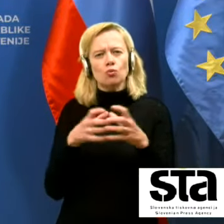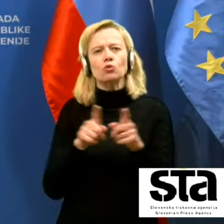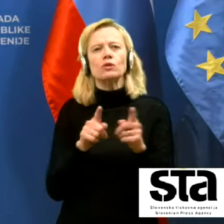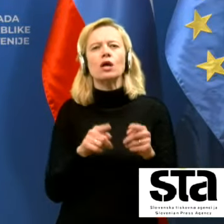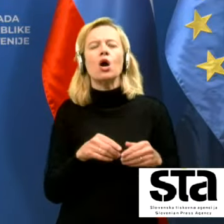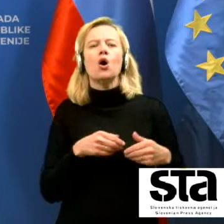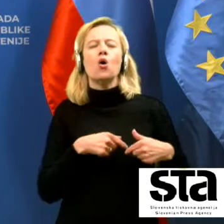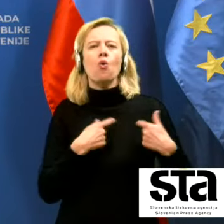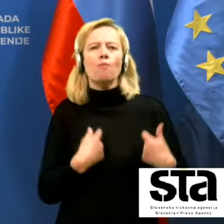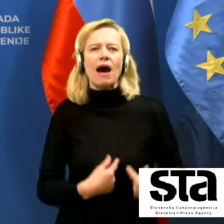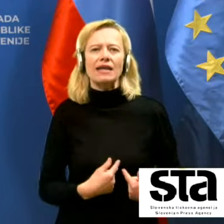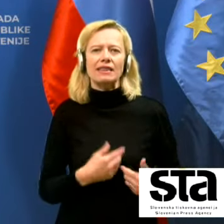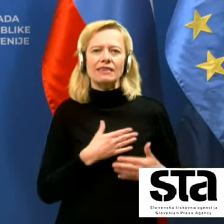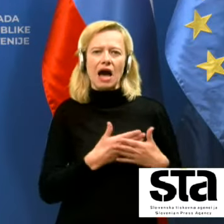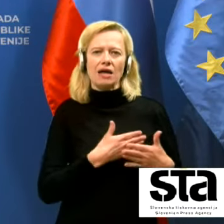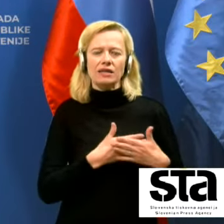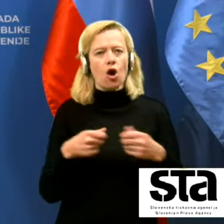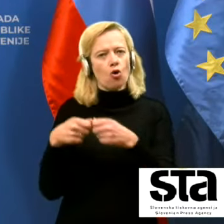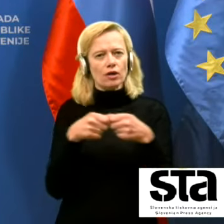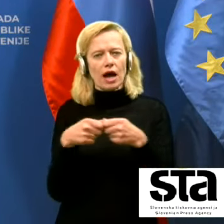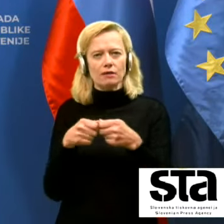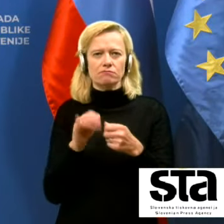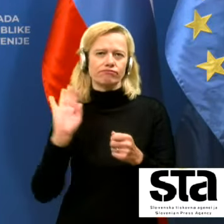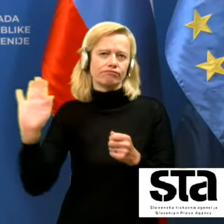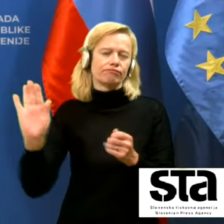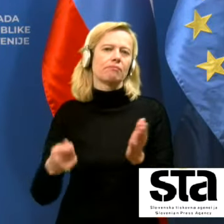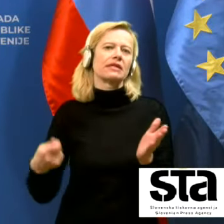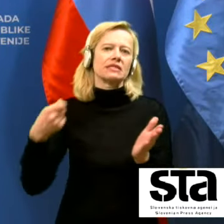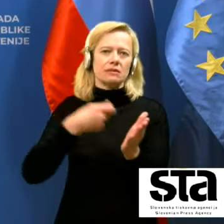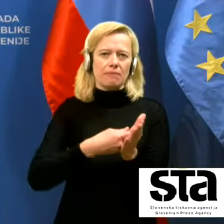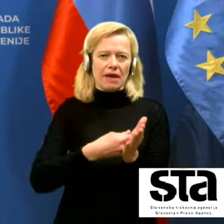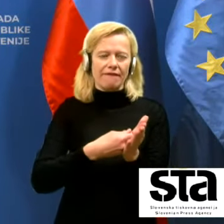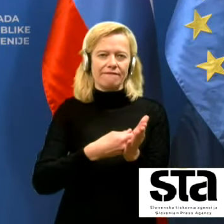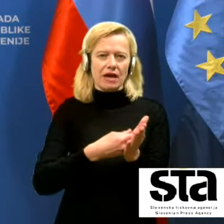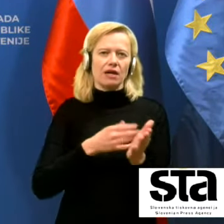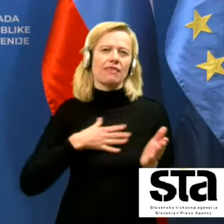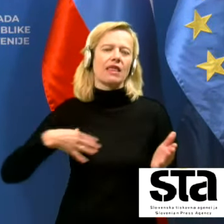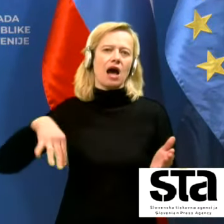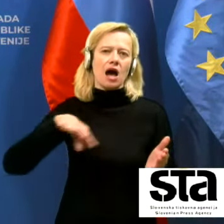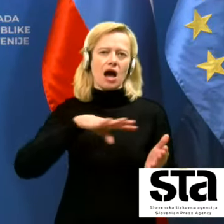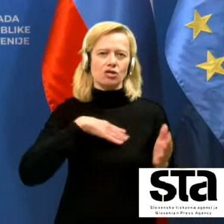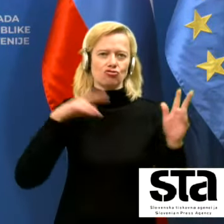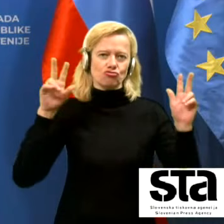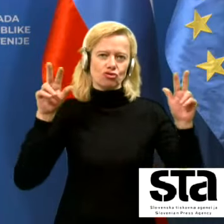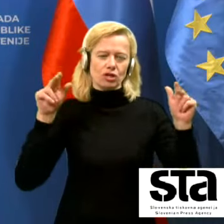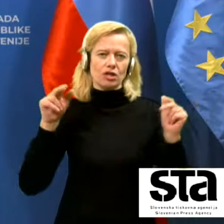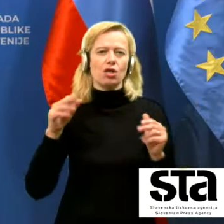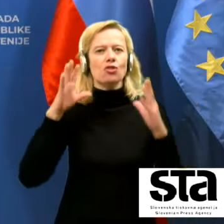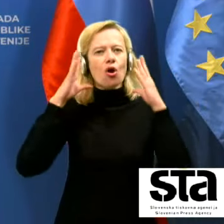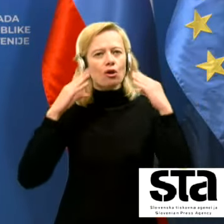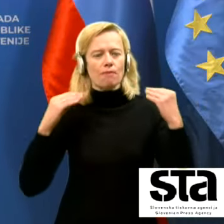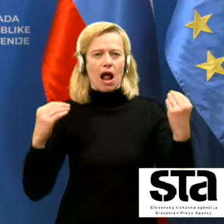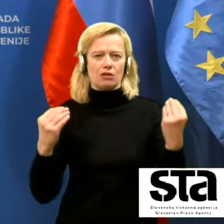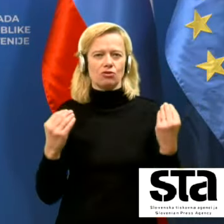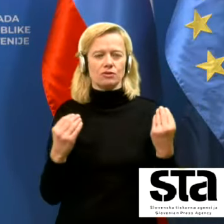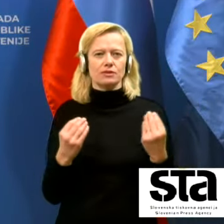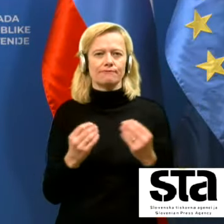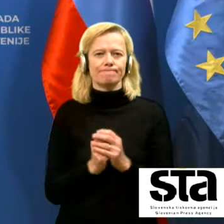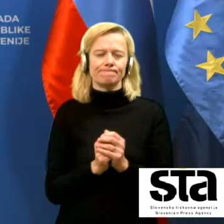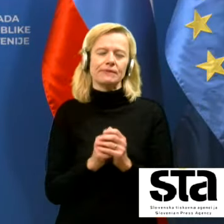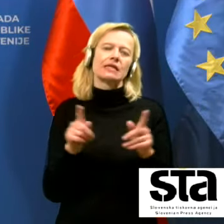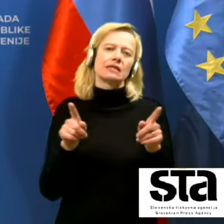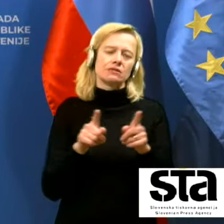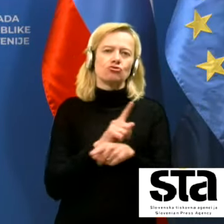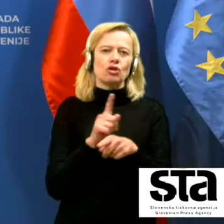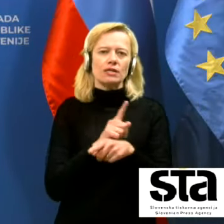humanitarne organizacije, so izjemen prispeve k naši, če svemu porabiti ta izrast normalnosti, in hkrati